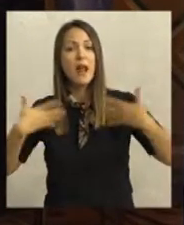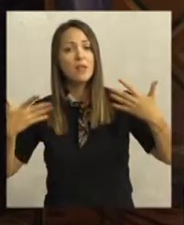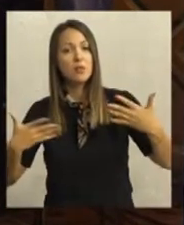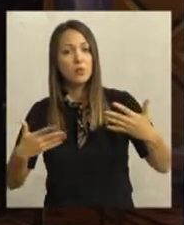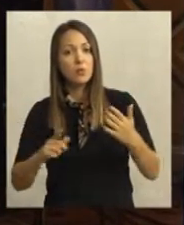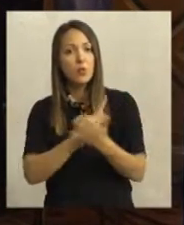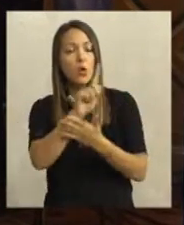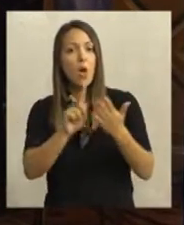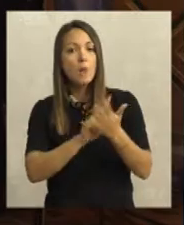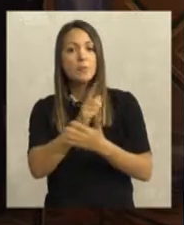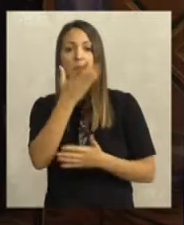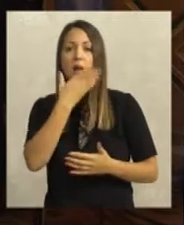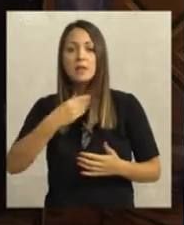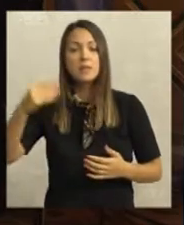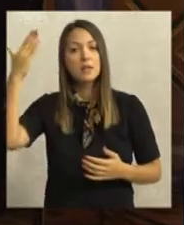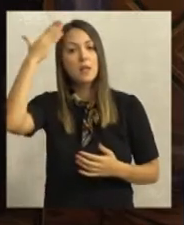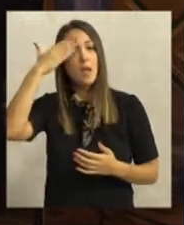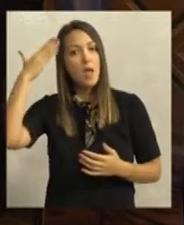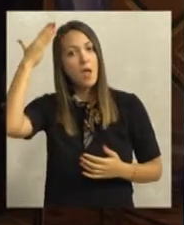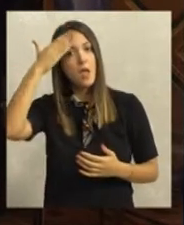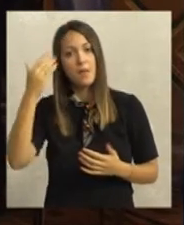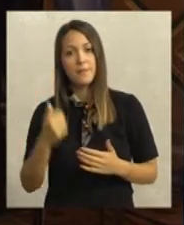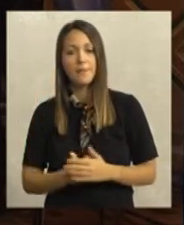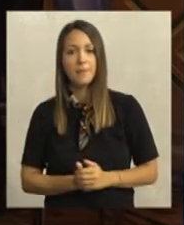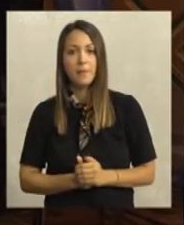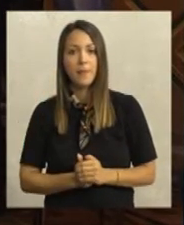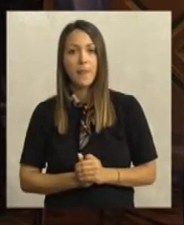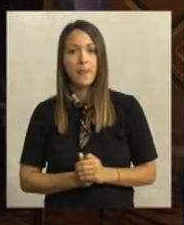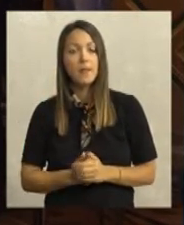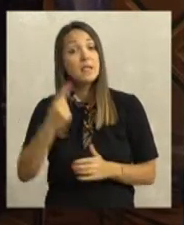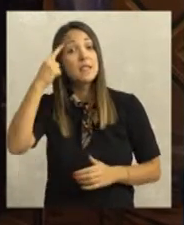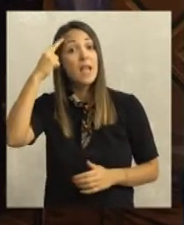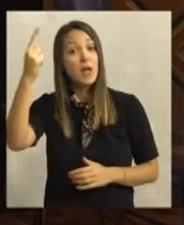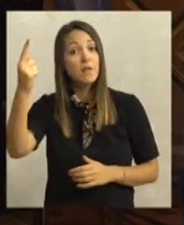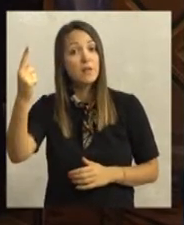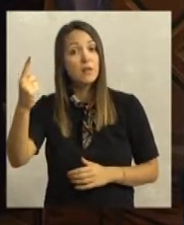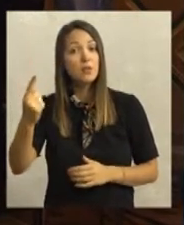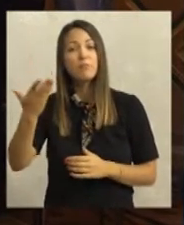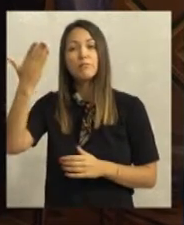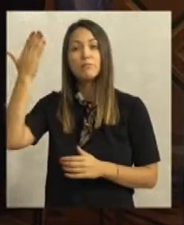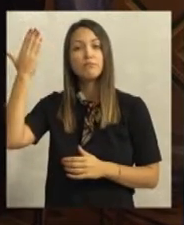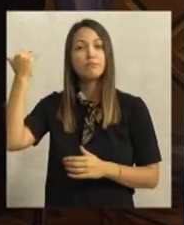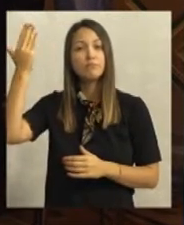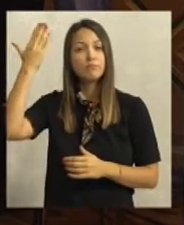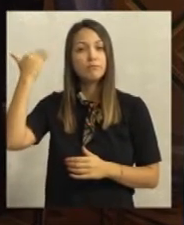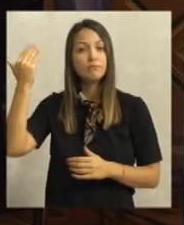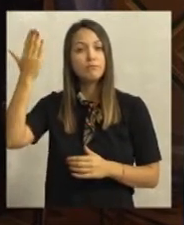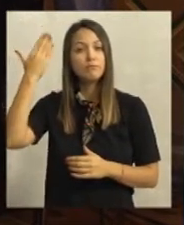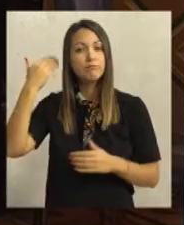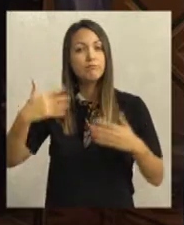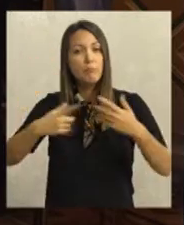radosti, u doba najljepšeg na snam. Sećaš mi se one nojske